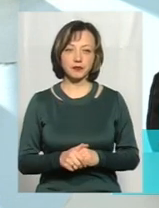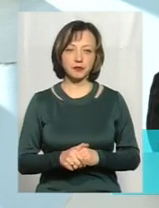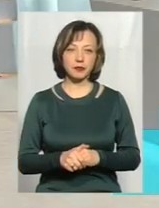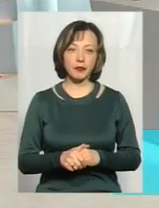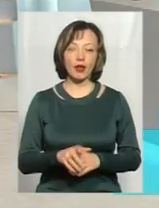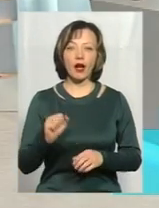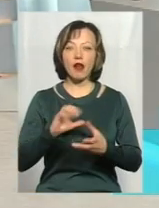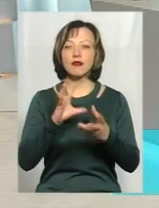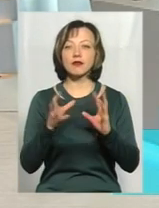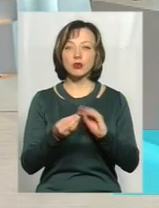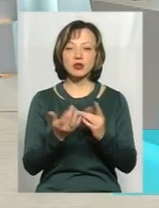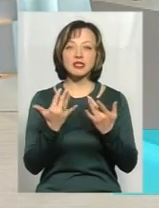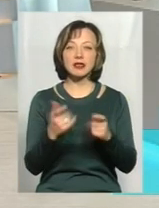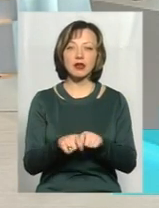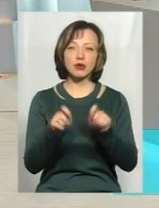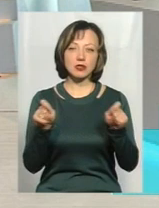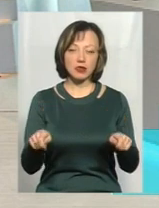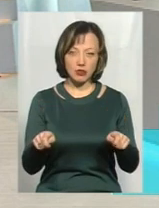А скільки крадіжок розкрито?